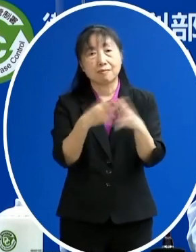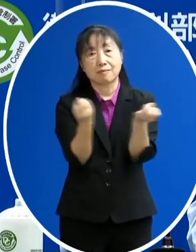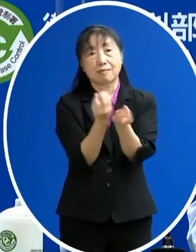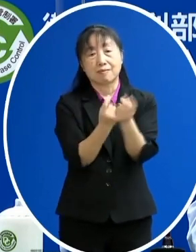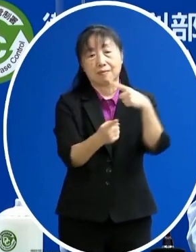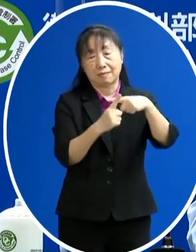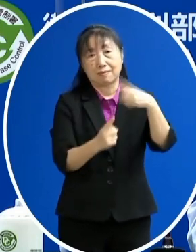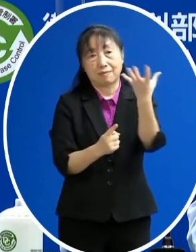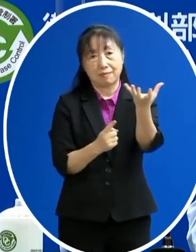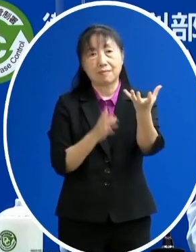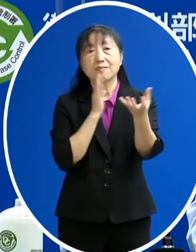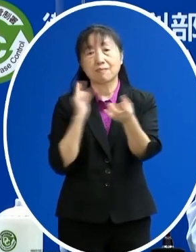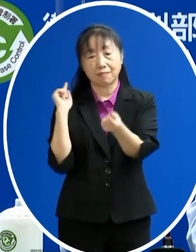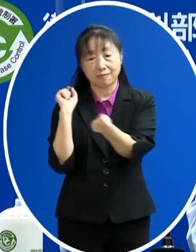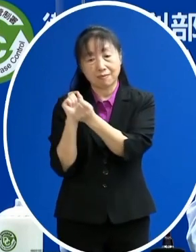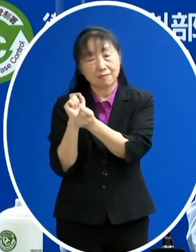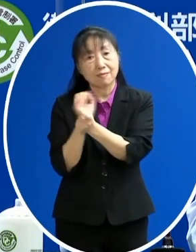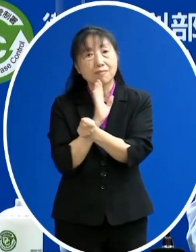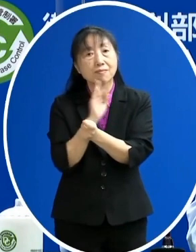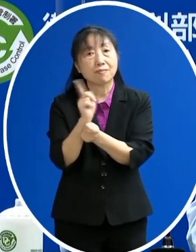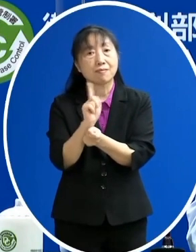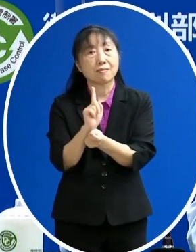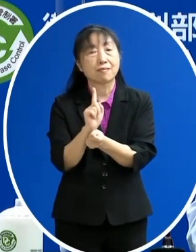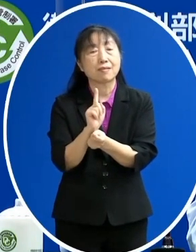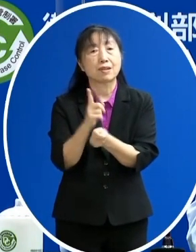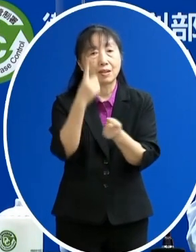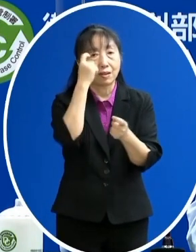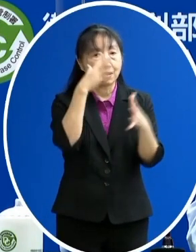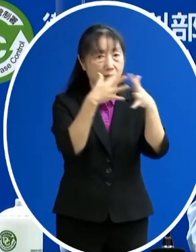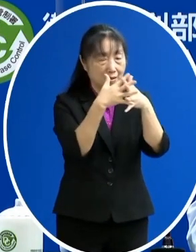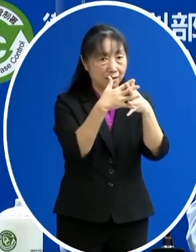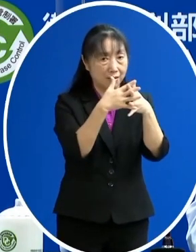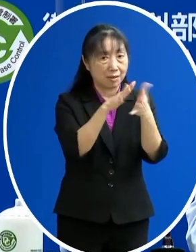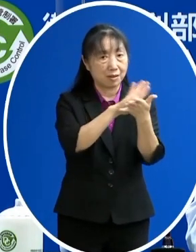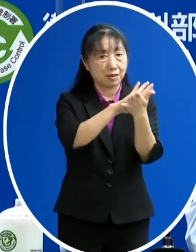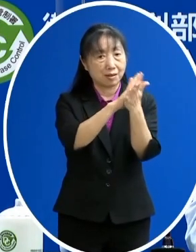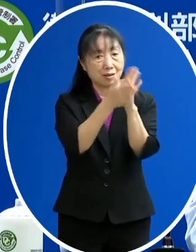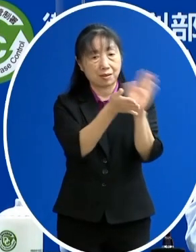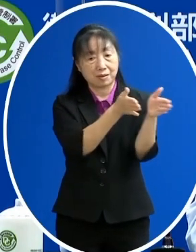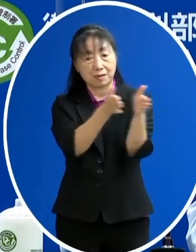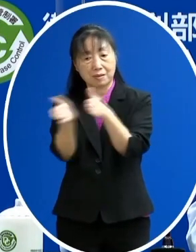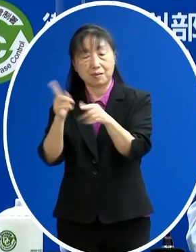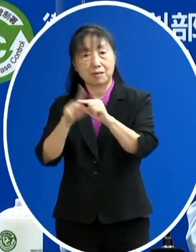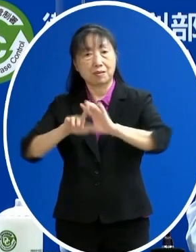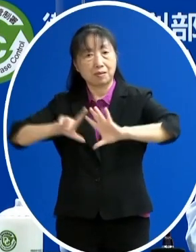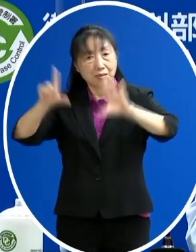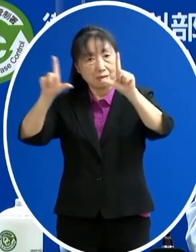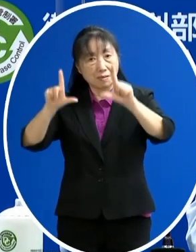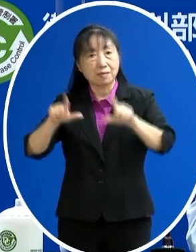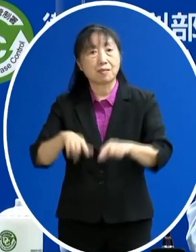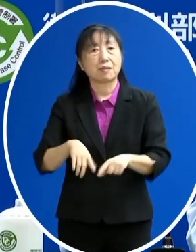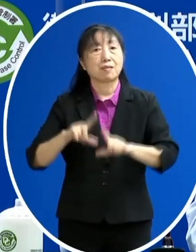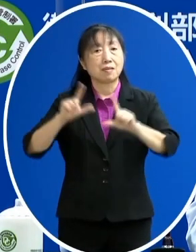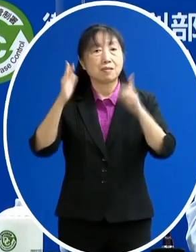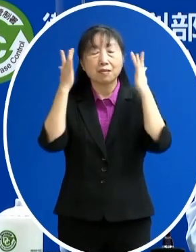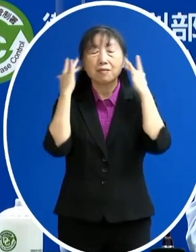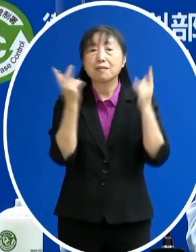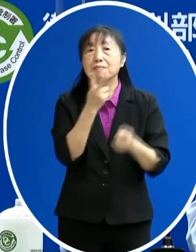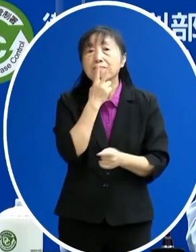那進來漸漸的從這個歐美那轉向中東跟東南亞 南亞